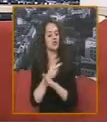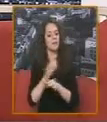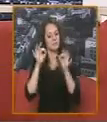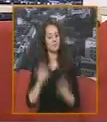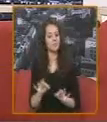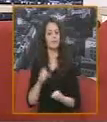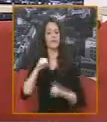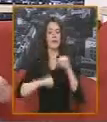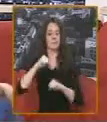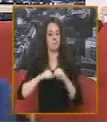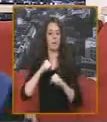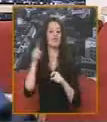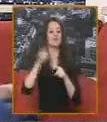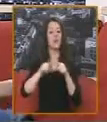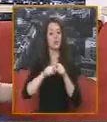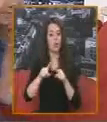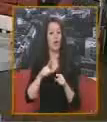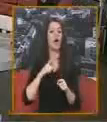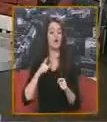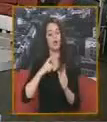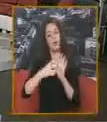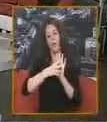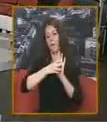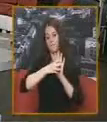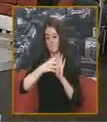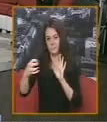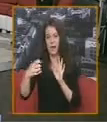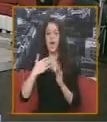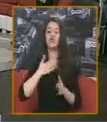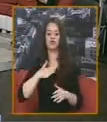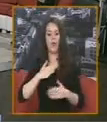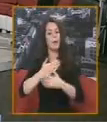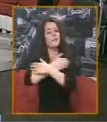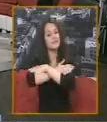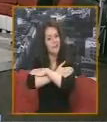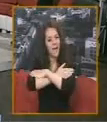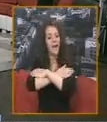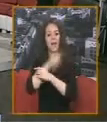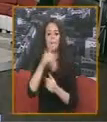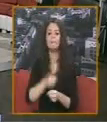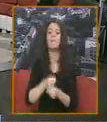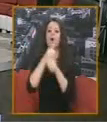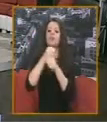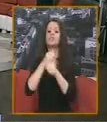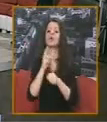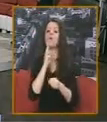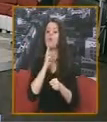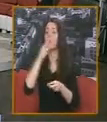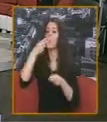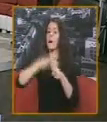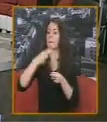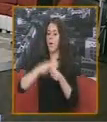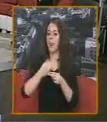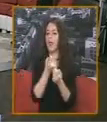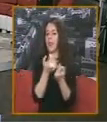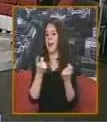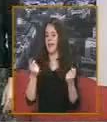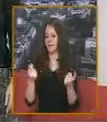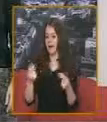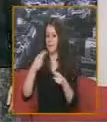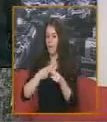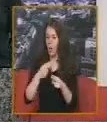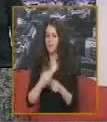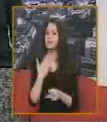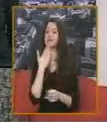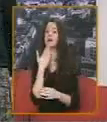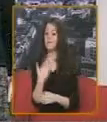dočekujemo I o kontinuita Ženi da su zagreli mi sa vama Kao podrška Onima koji su bojeli obretkih bolesti Hvala vam što ste bili